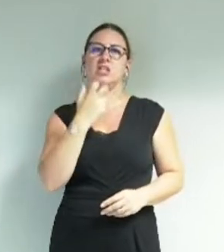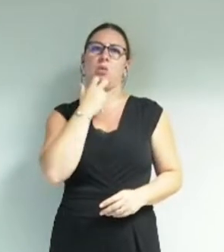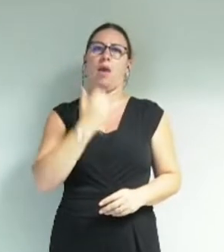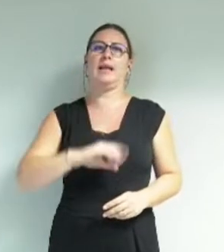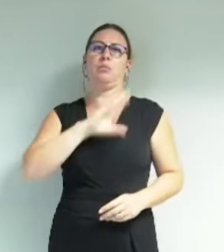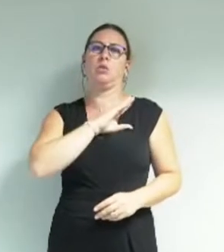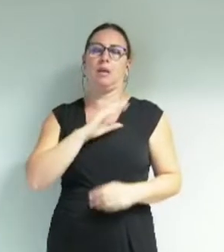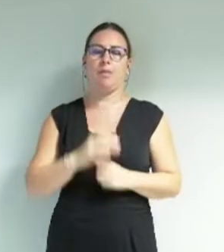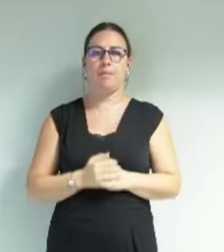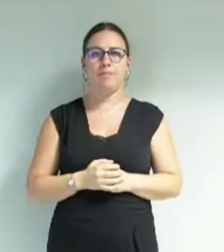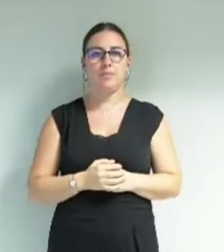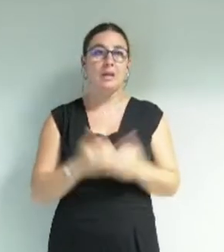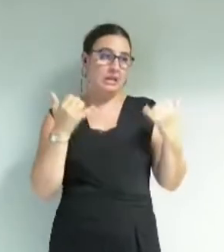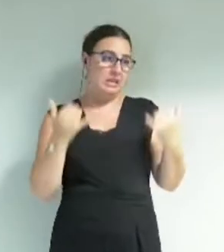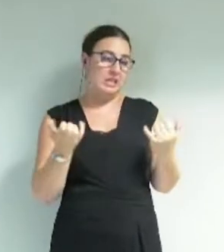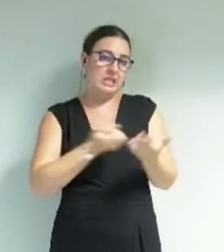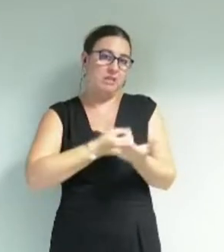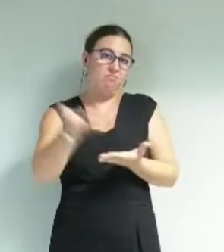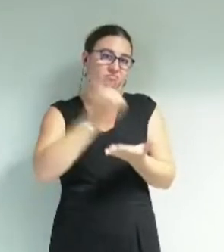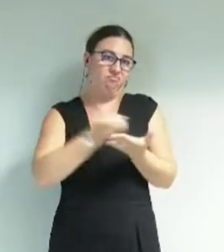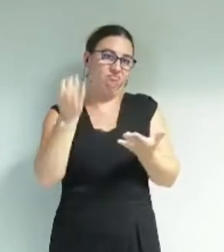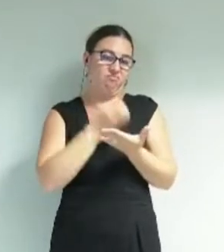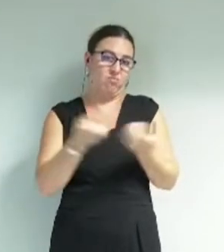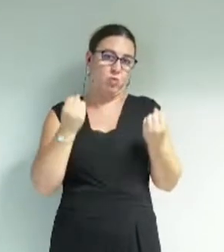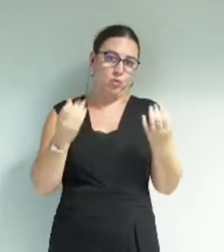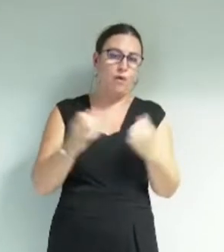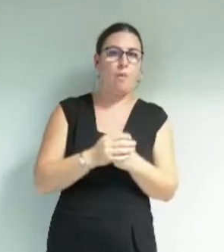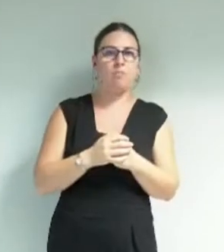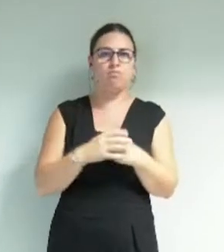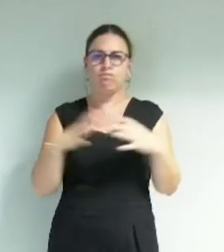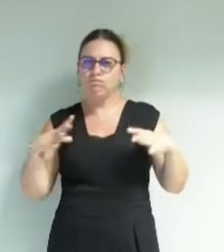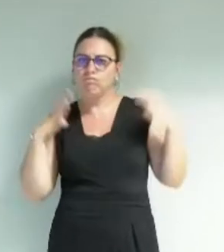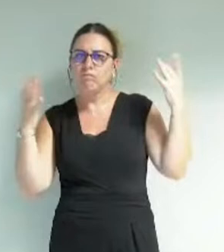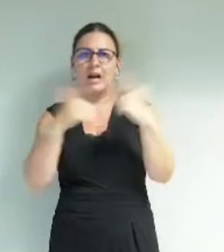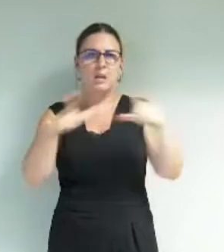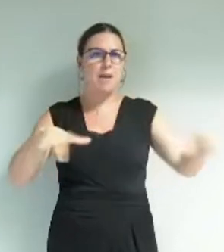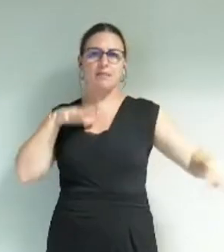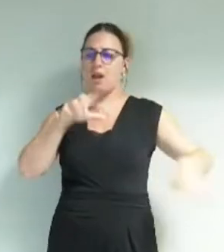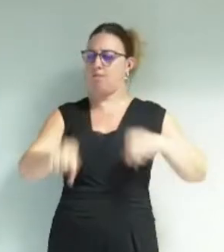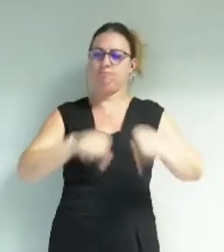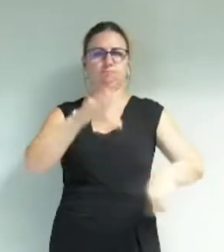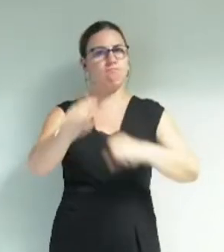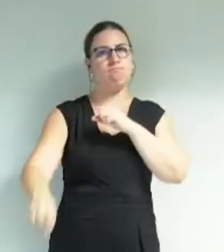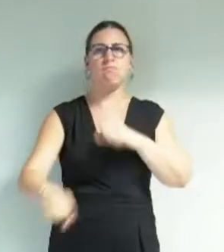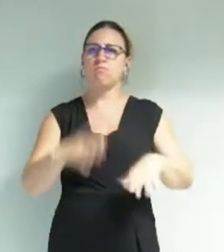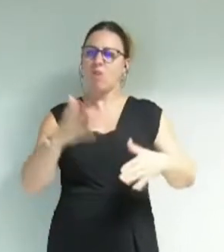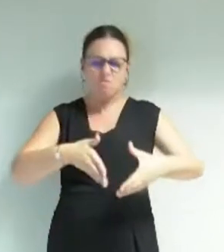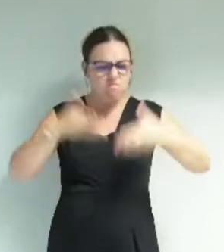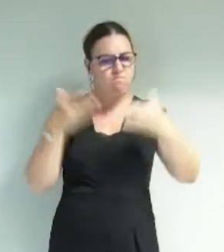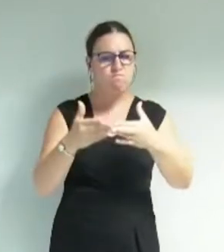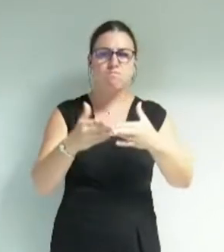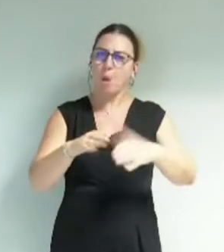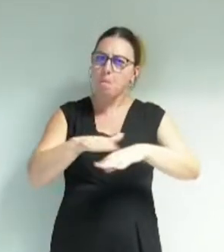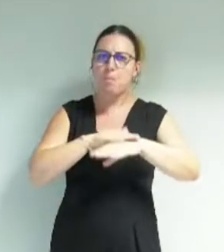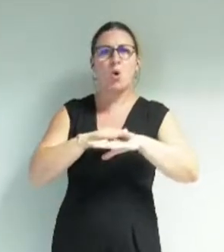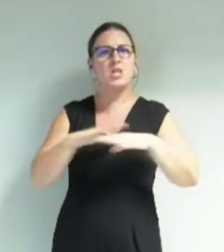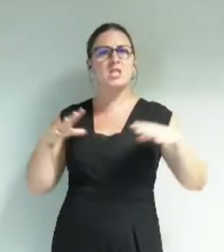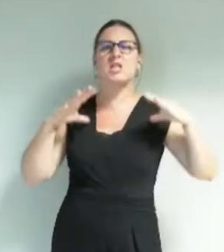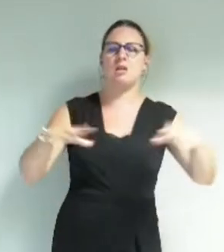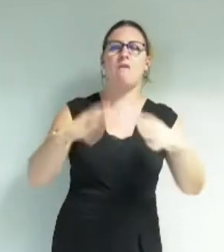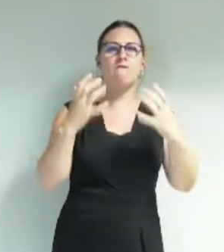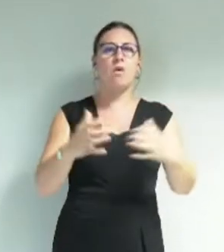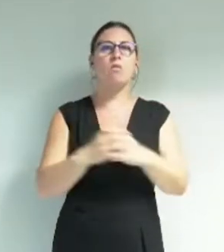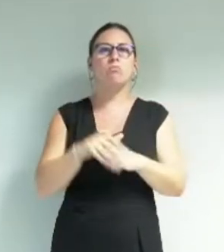Enfin, nous en parlons souvent ici, l'exercice et la conquête des libertés est au cœur de notre engagement politique, associer le plus